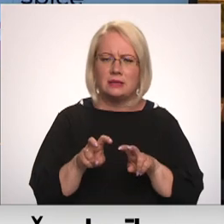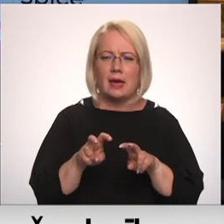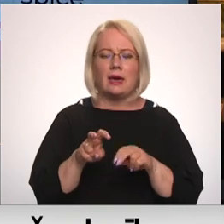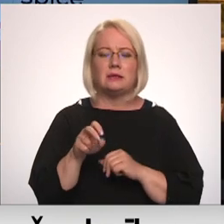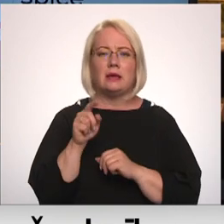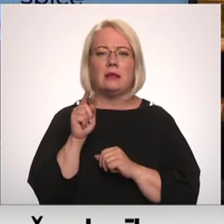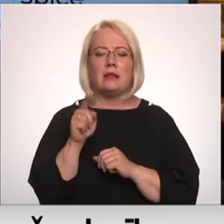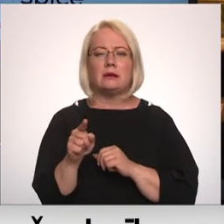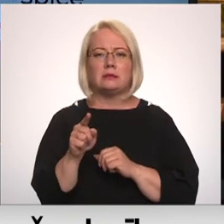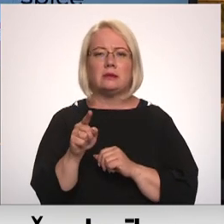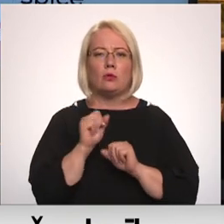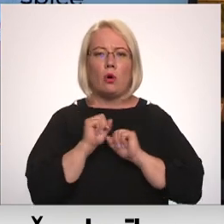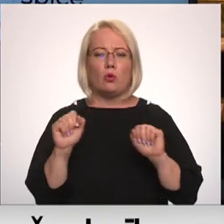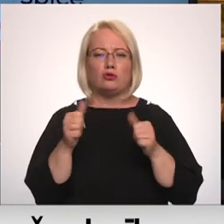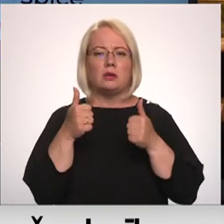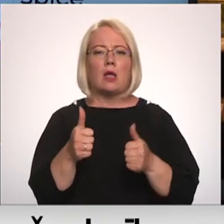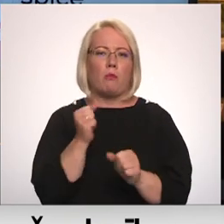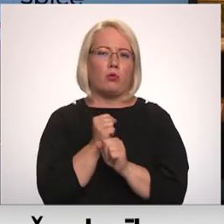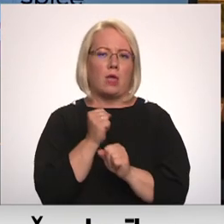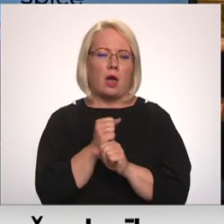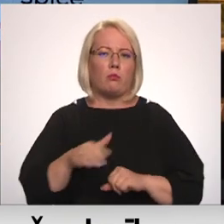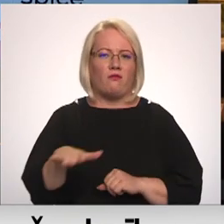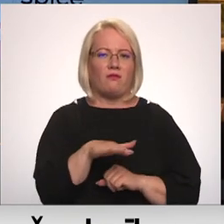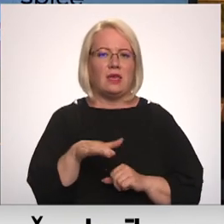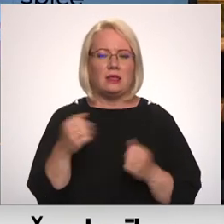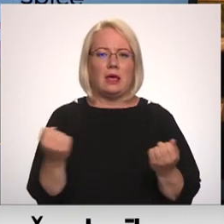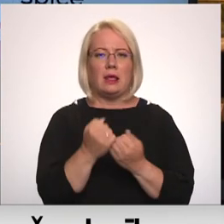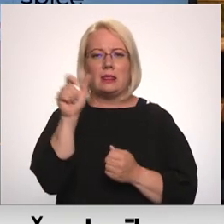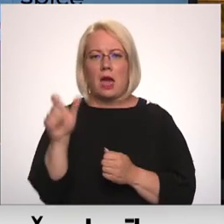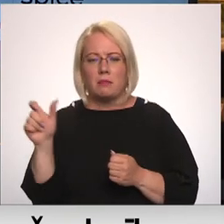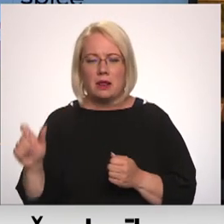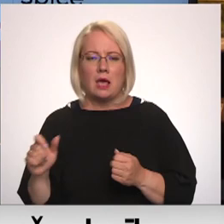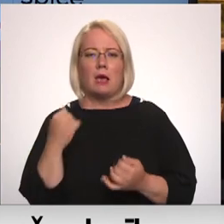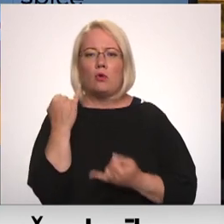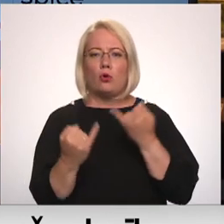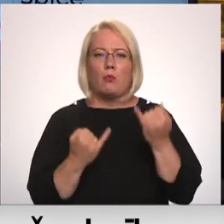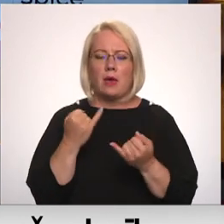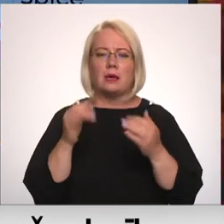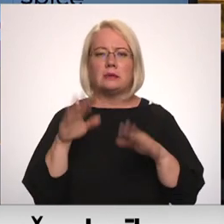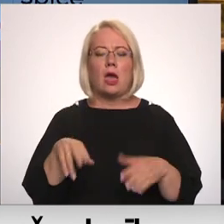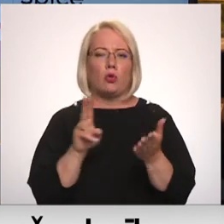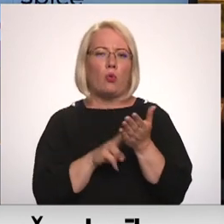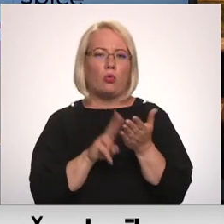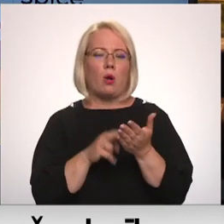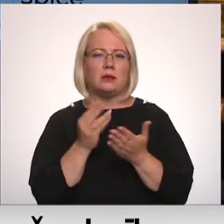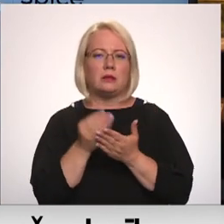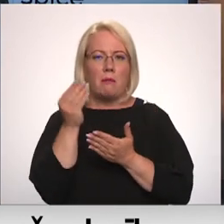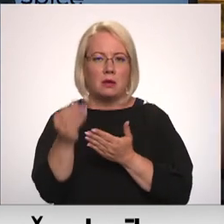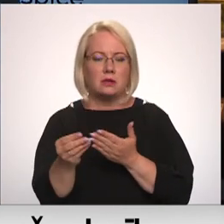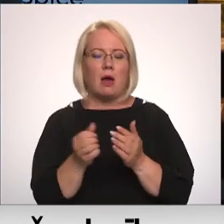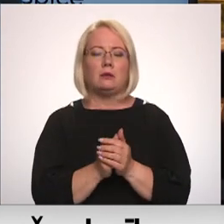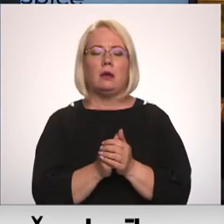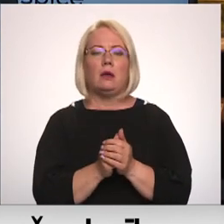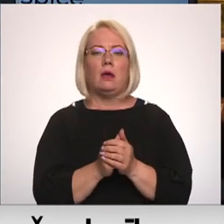viņš nodrošinājis labu darbu vidi darbiniekiem, rūpējies, lai nodokļi būtu nomaksāti un tā tālāk.